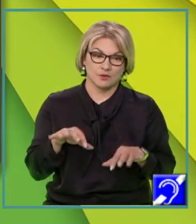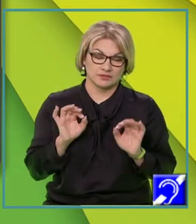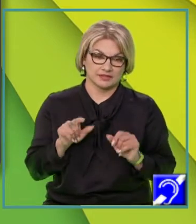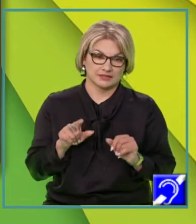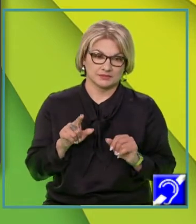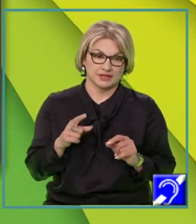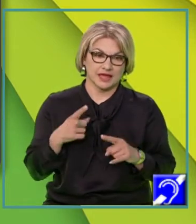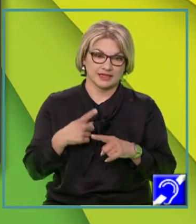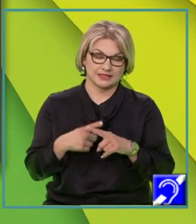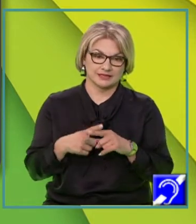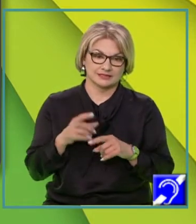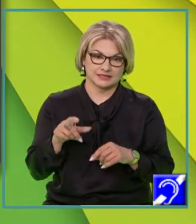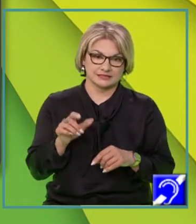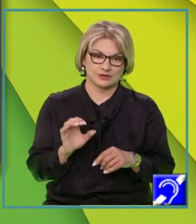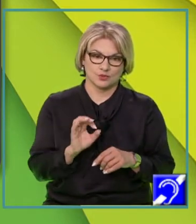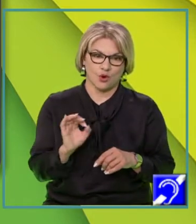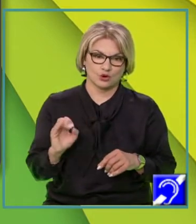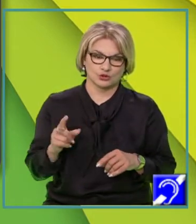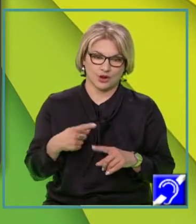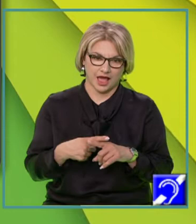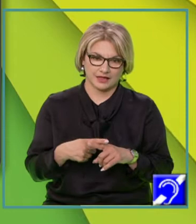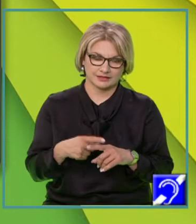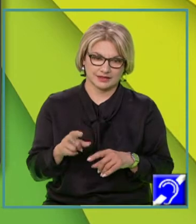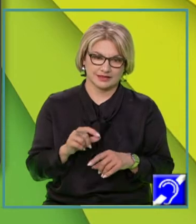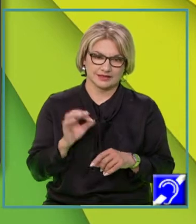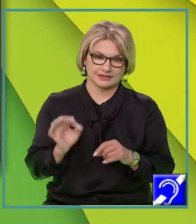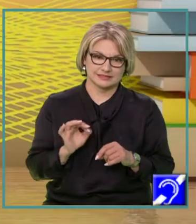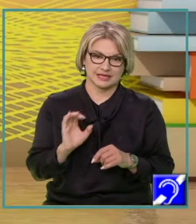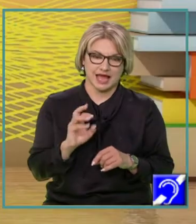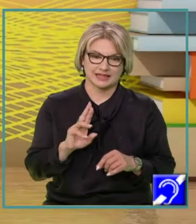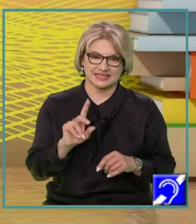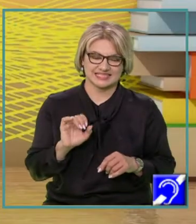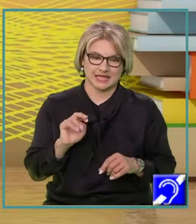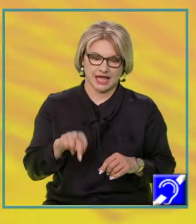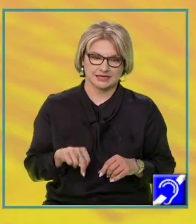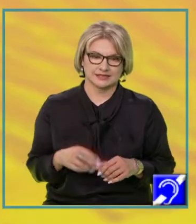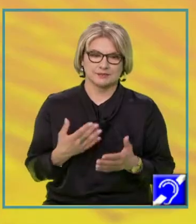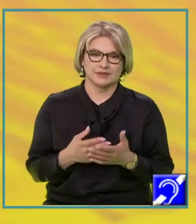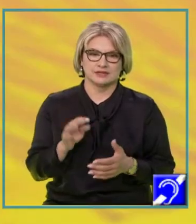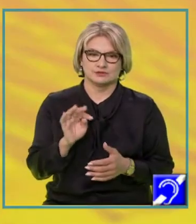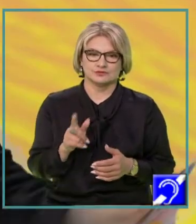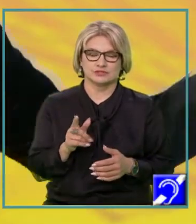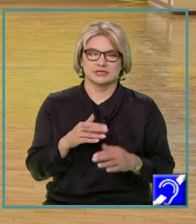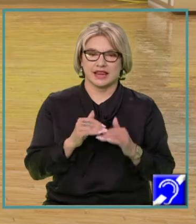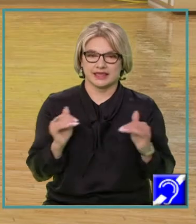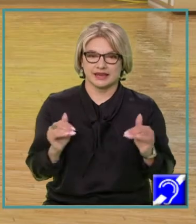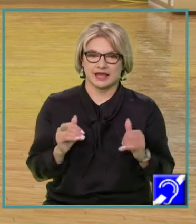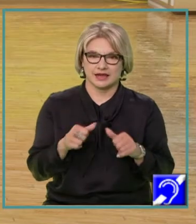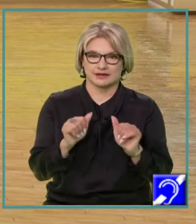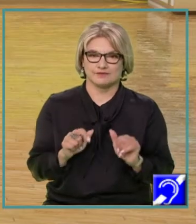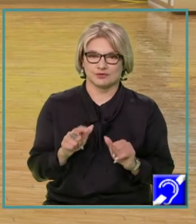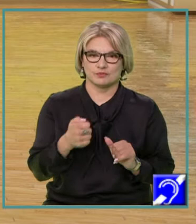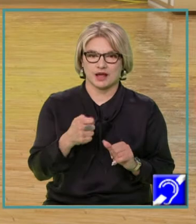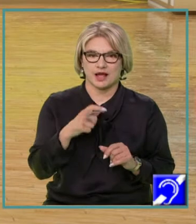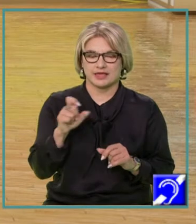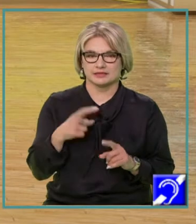intersecțiile cu axele de coordonate în sistemul cartezian. Pentru funcțiile liniare de forma ax